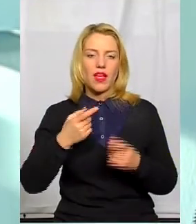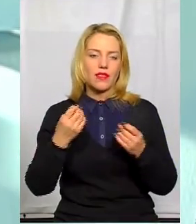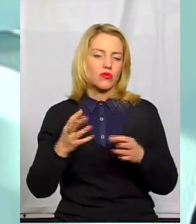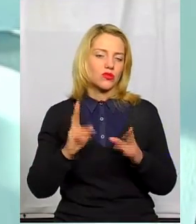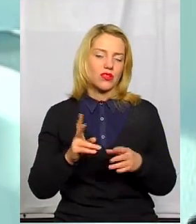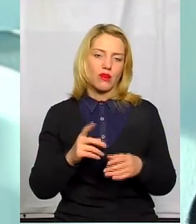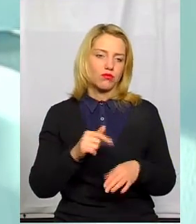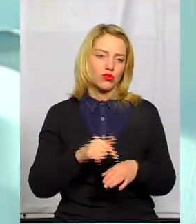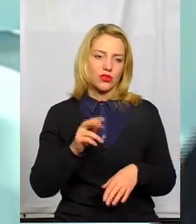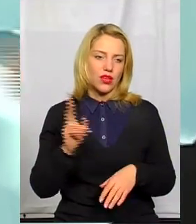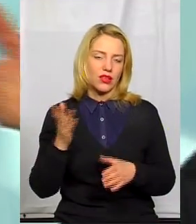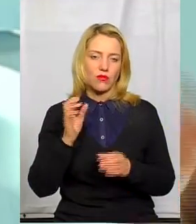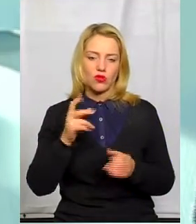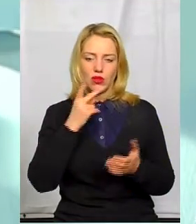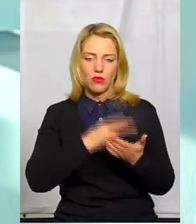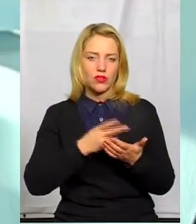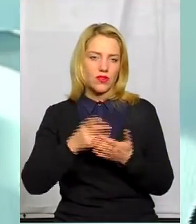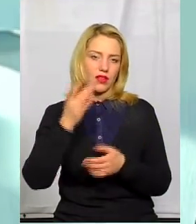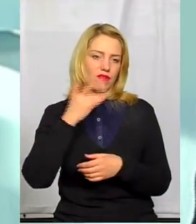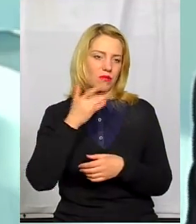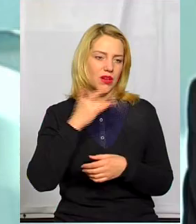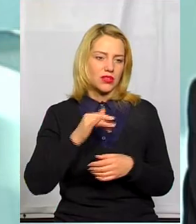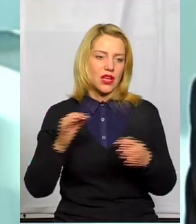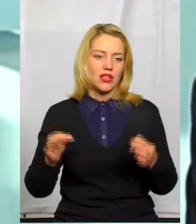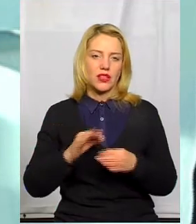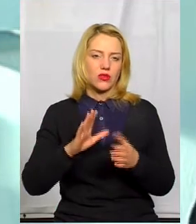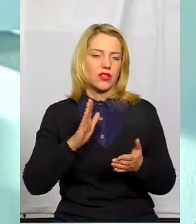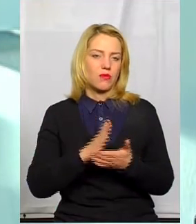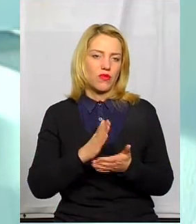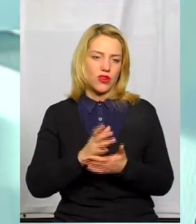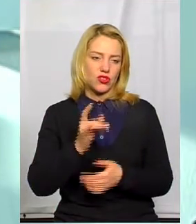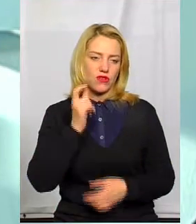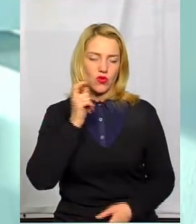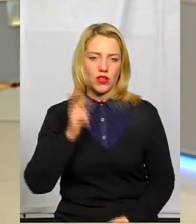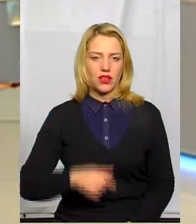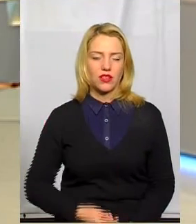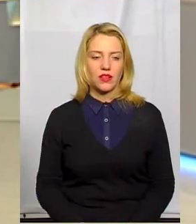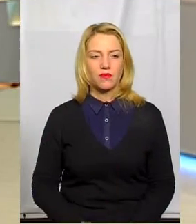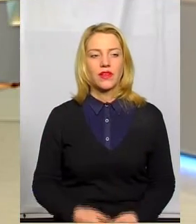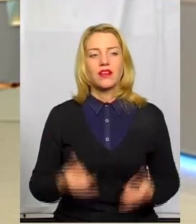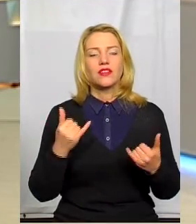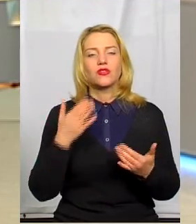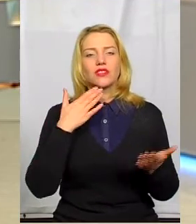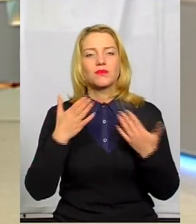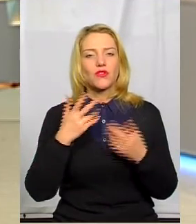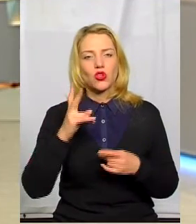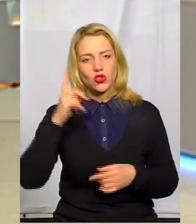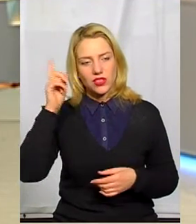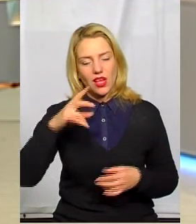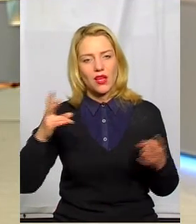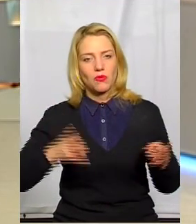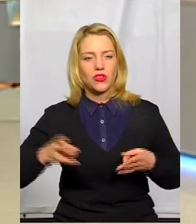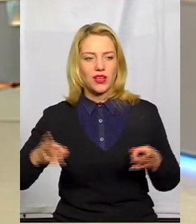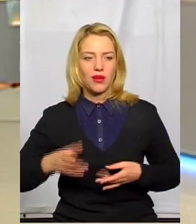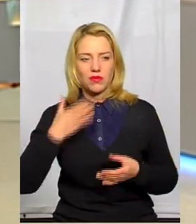можна проявити і в Америці, чи ще десь далі, ніколи не буваючи в Україні. Спілкувалися ми сьогодні із тими, хто знає потреби